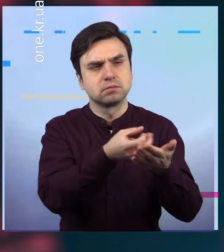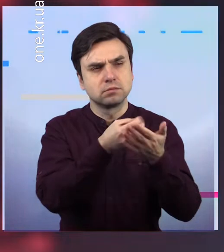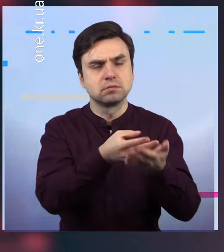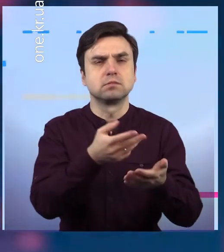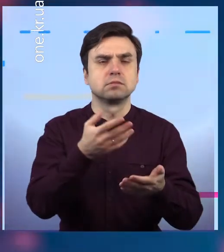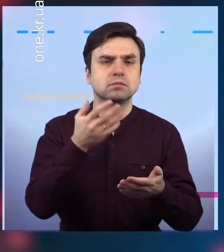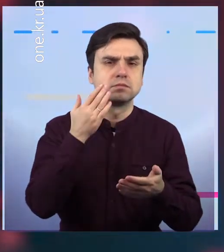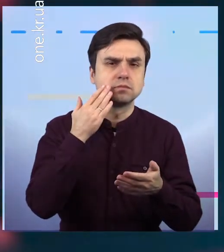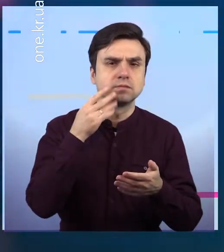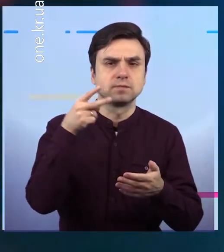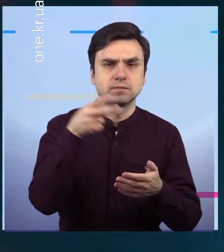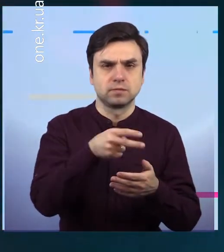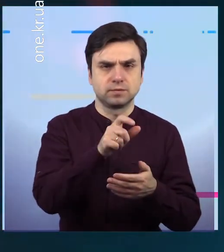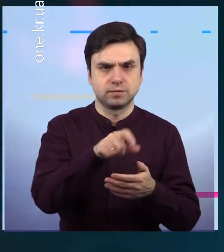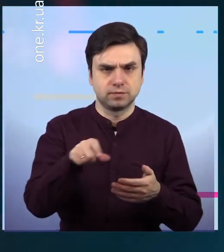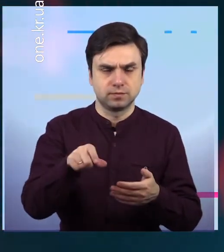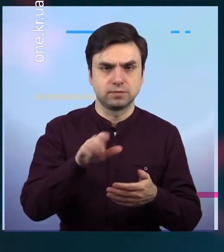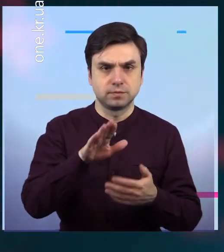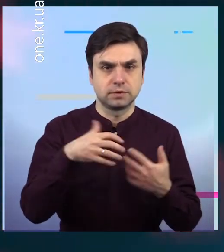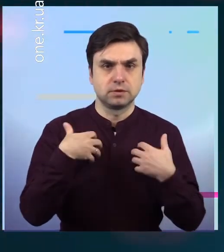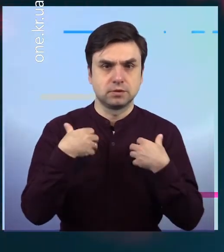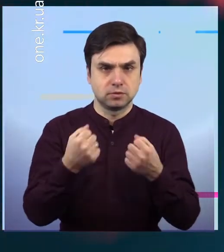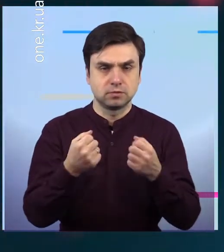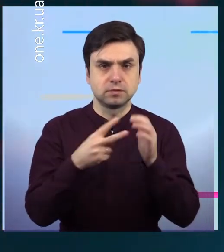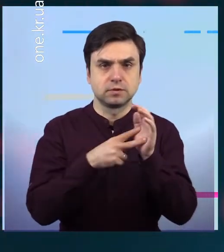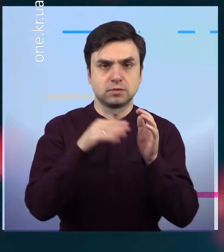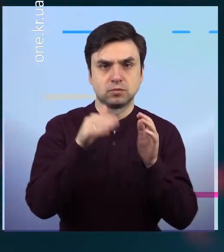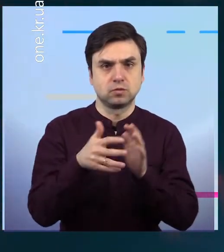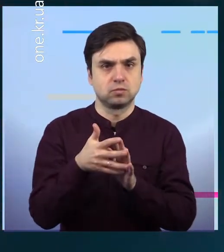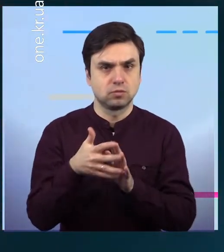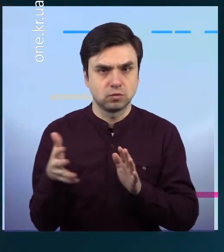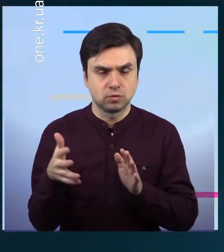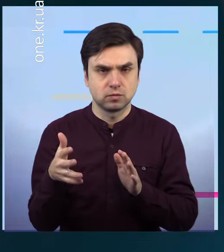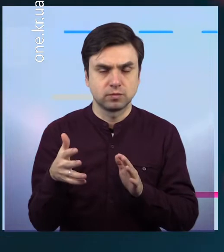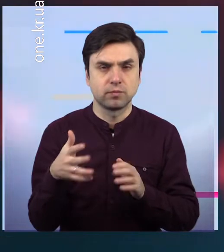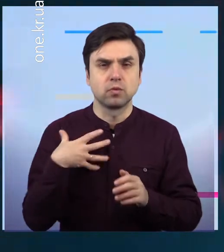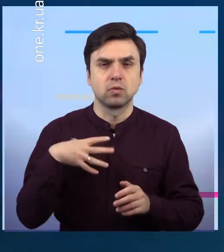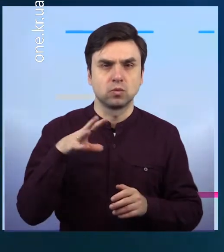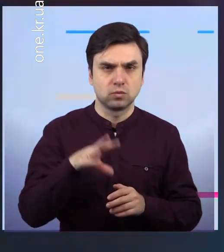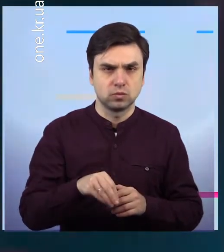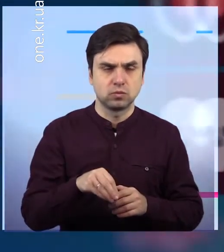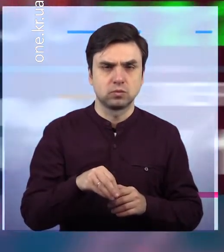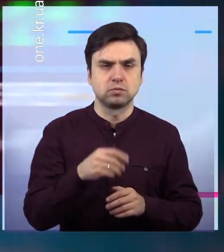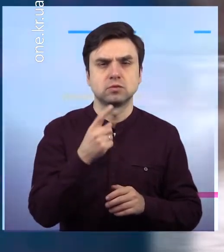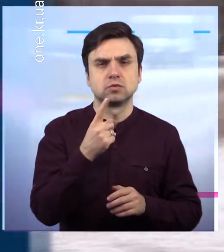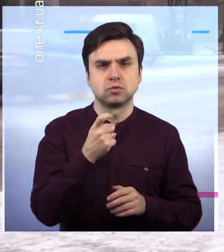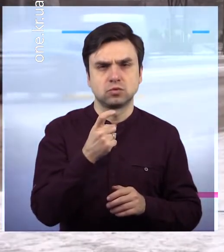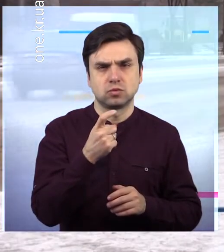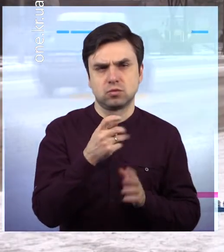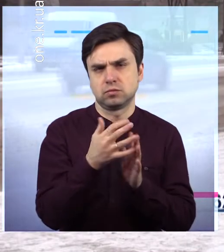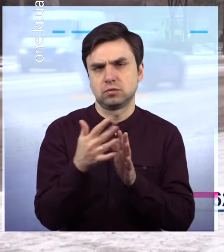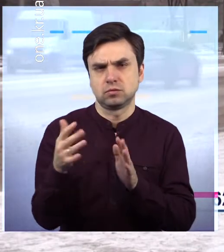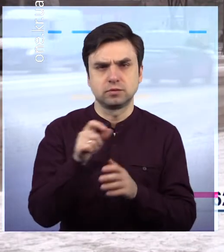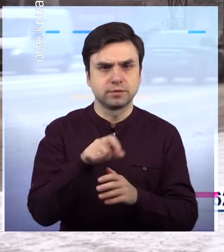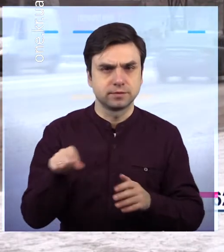тисячі українців, при цьому цілковито одужали понад 7 тисяч людей і померли від недуги більше сотні пацієнтів.